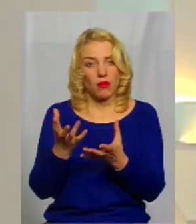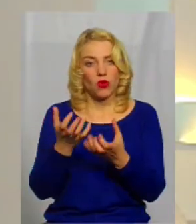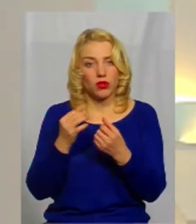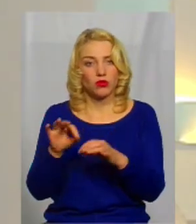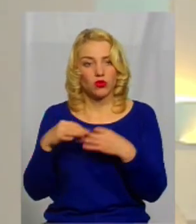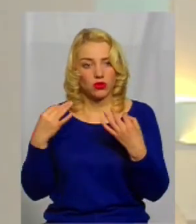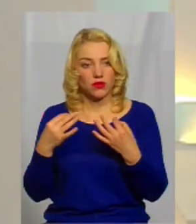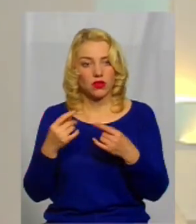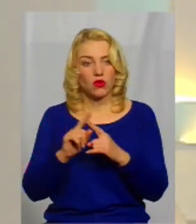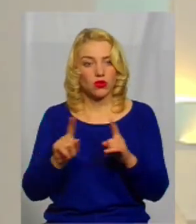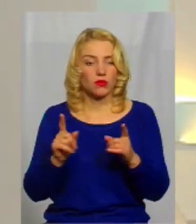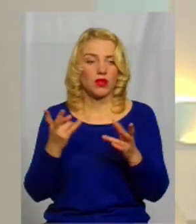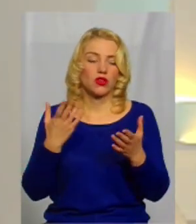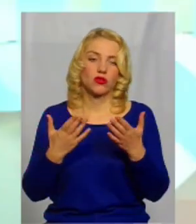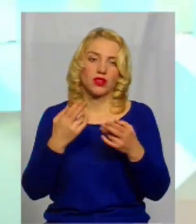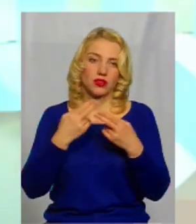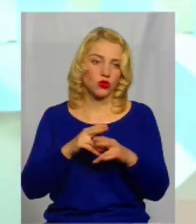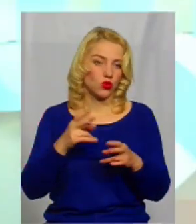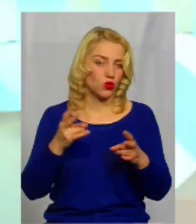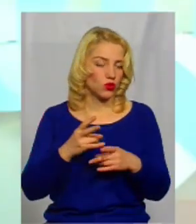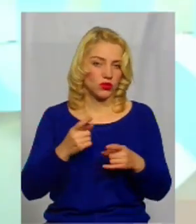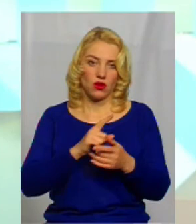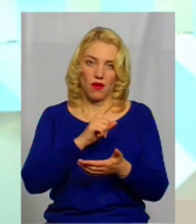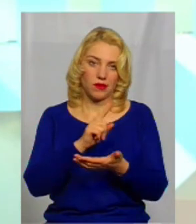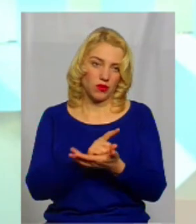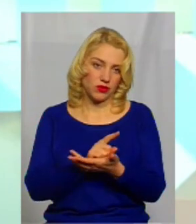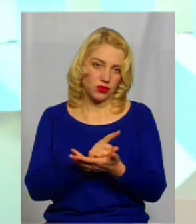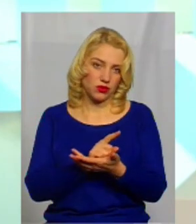технологічних якихось нужд, так? Ну, звичайно, звичайно.